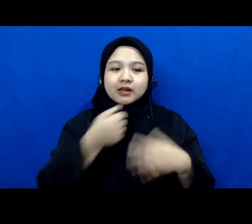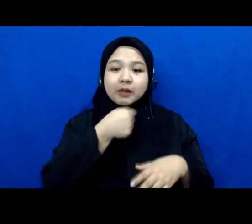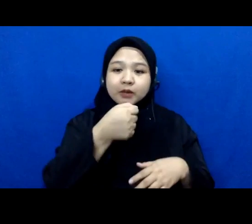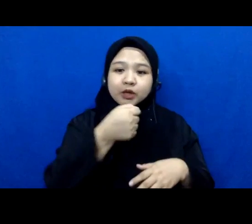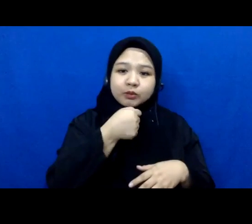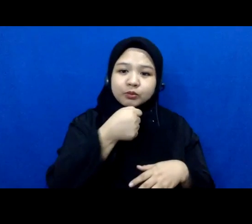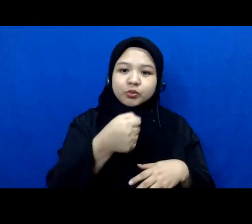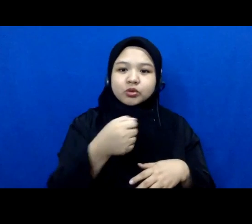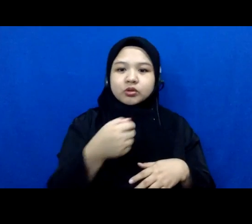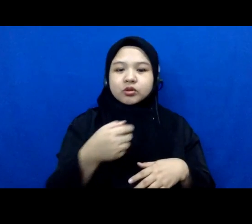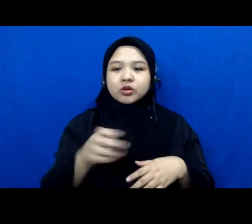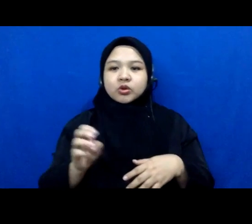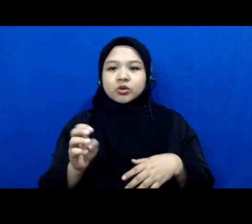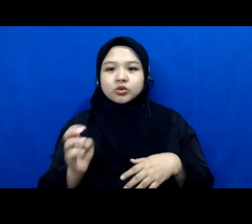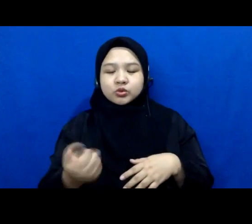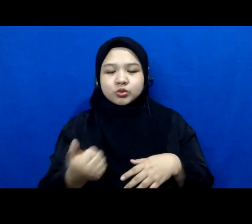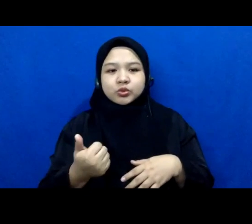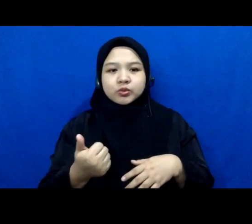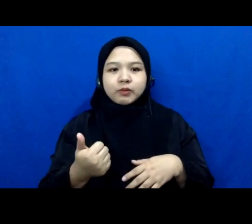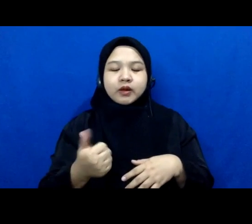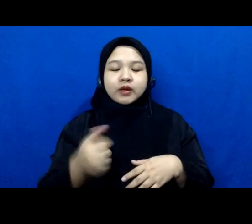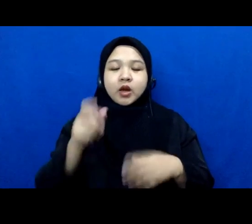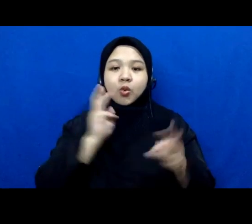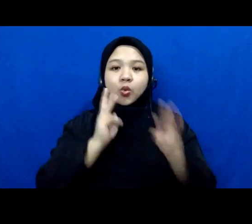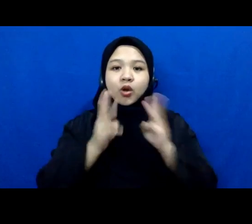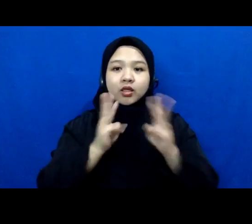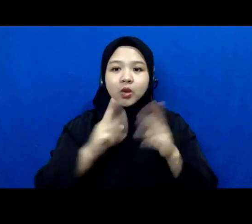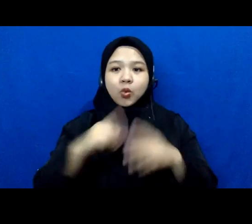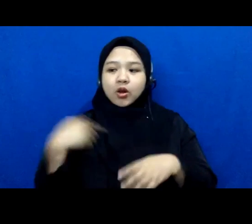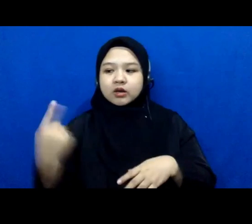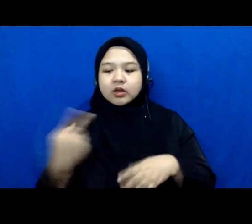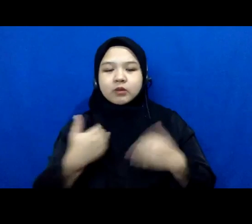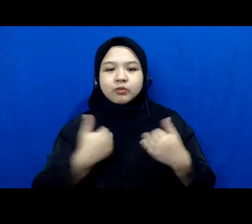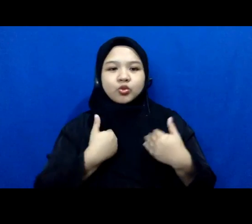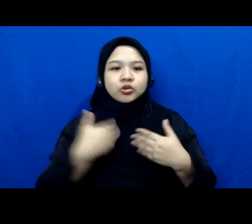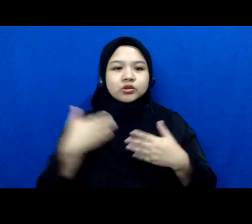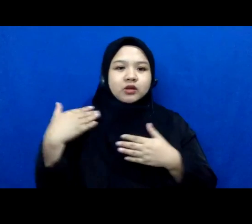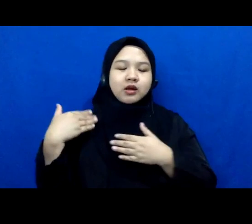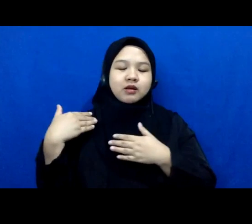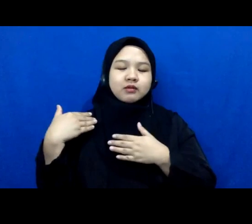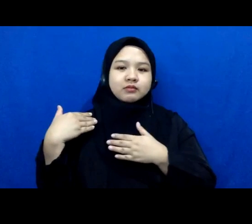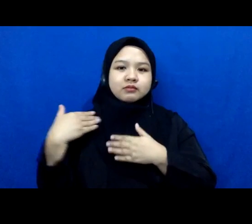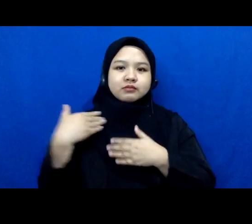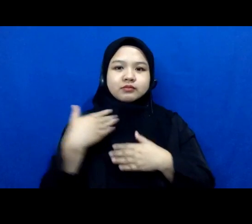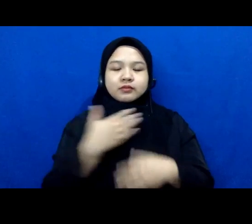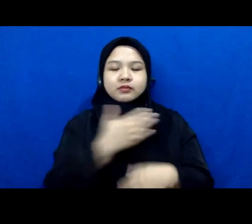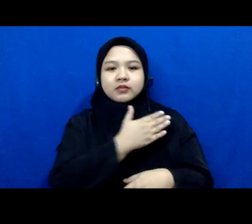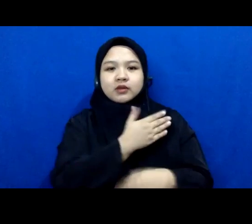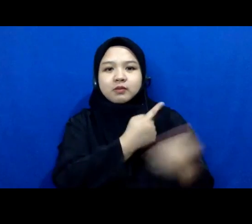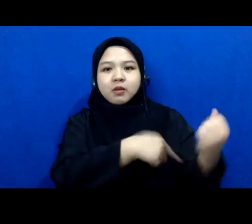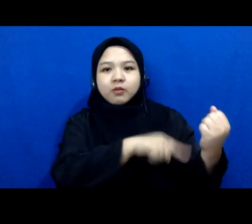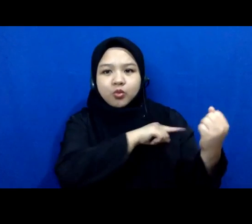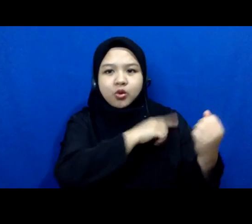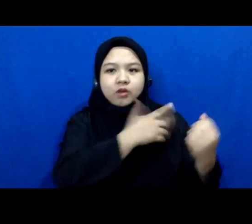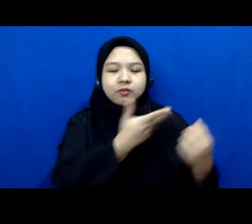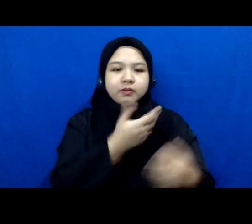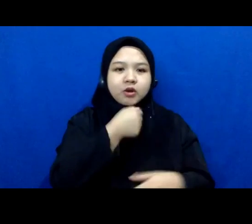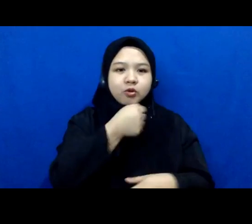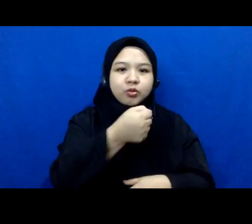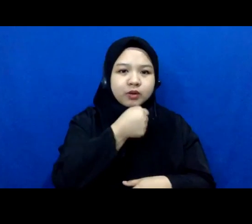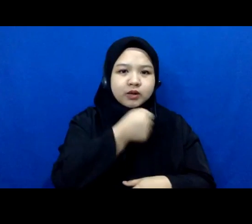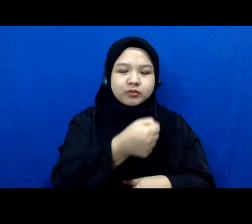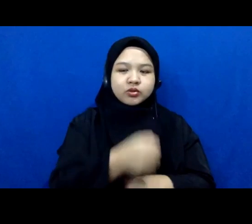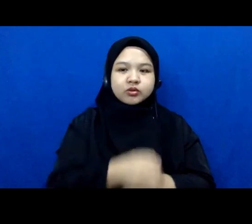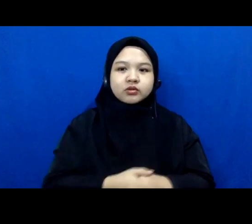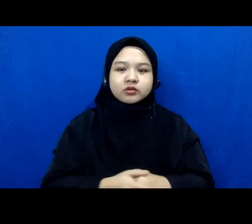ya jadi biar para wartawan ini punya bekal untuk selanjutnya meliput gitu ya tapi